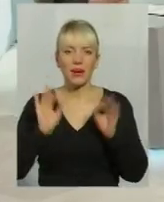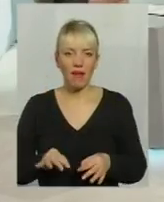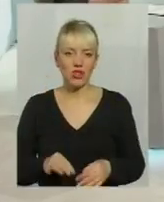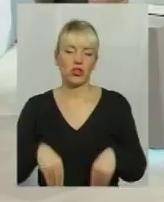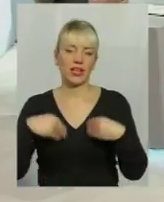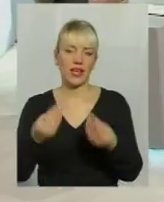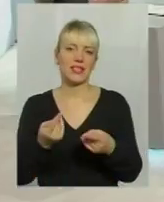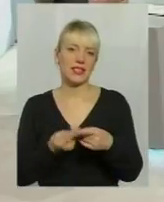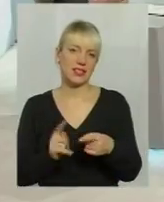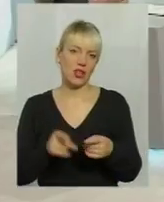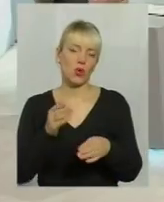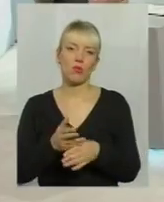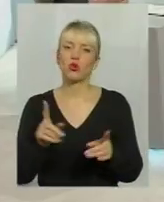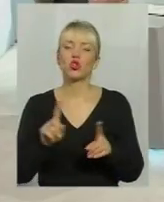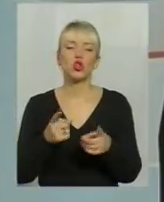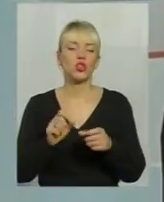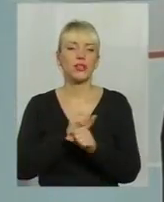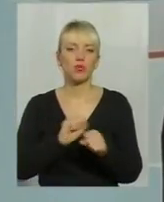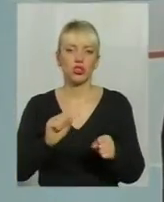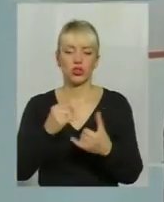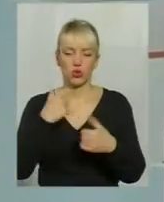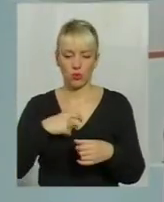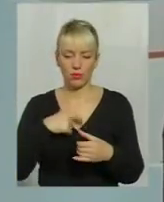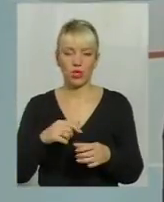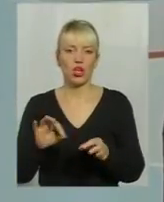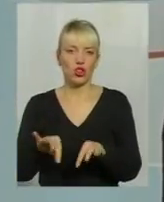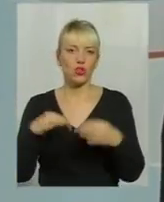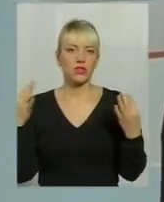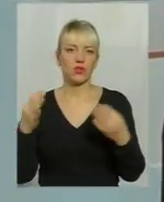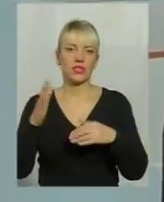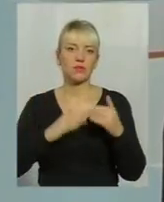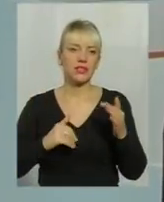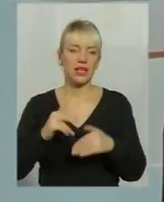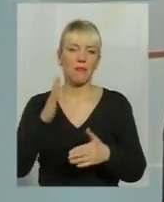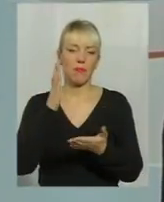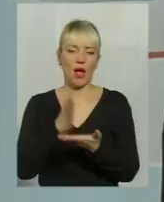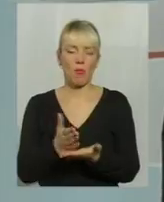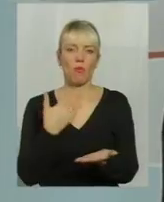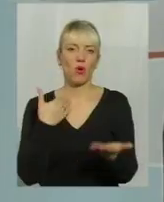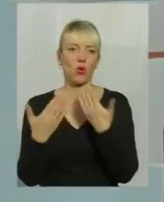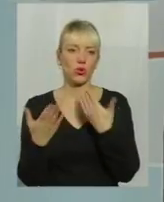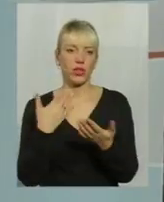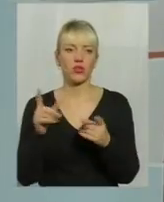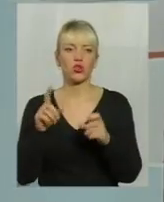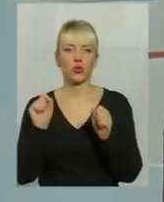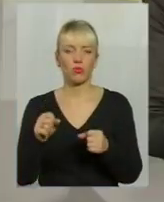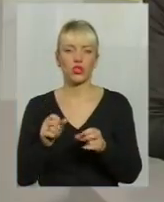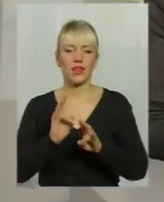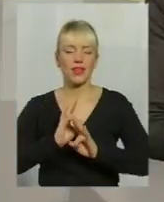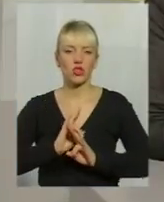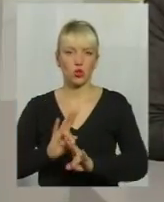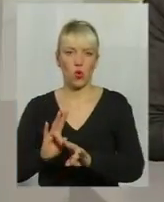допомога, чого не може собі дозволяти спеціаліст в прямому контакті. І що може нашкодити